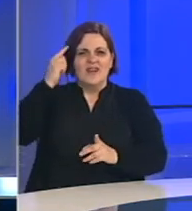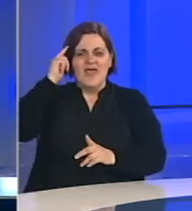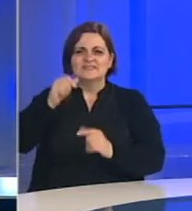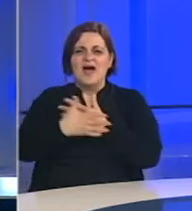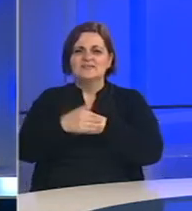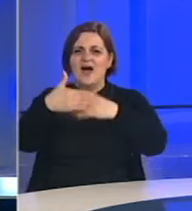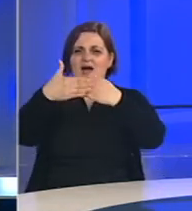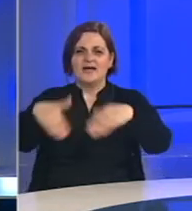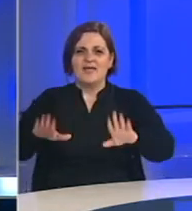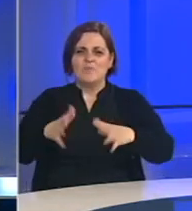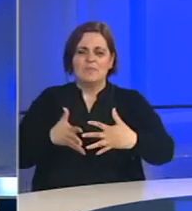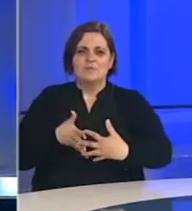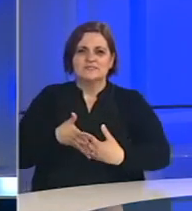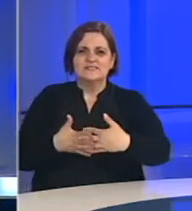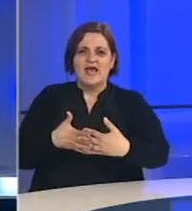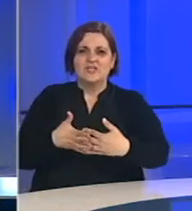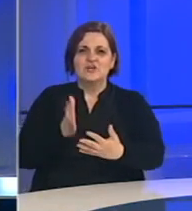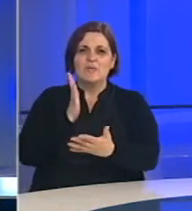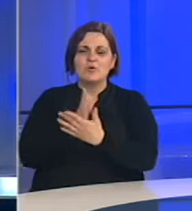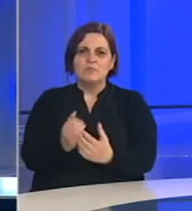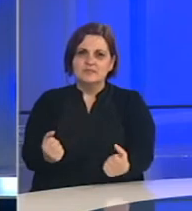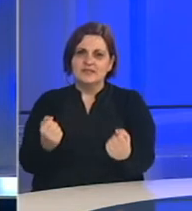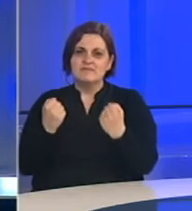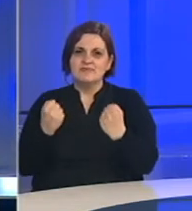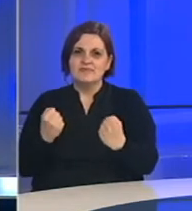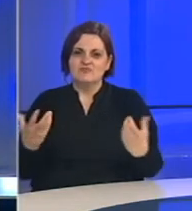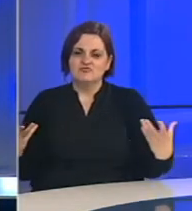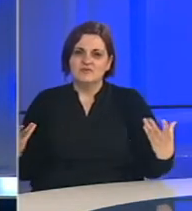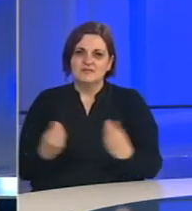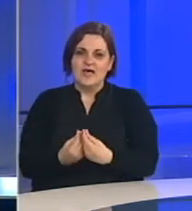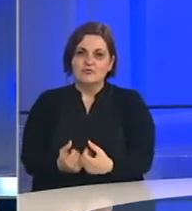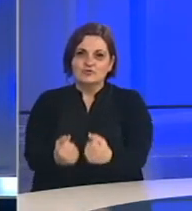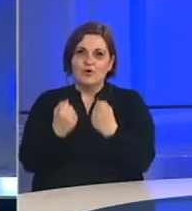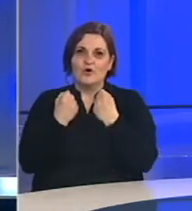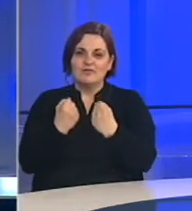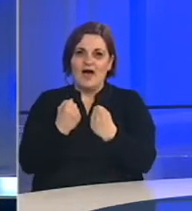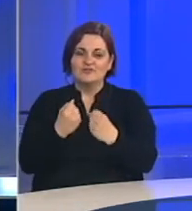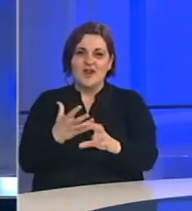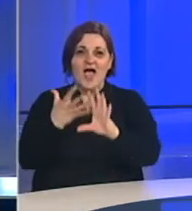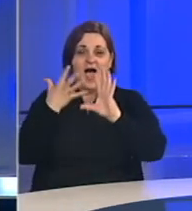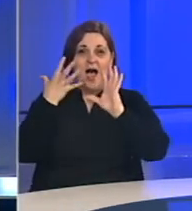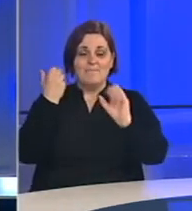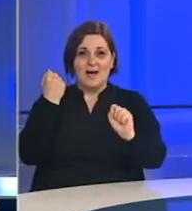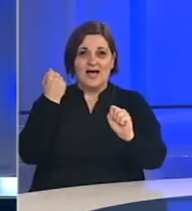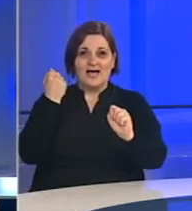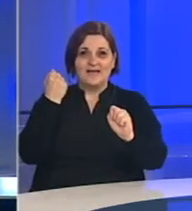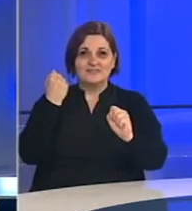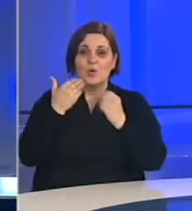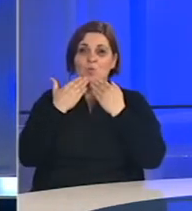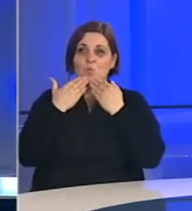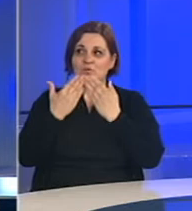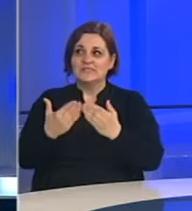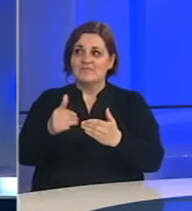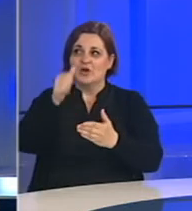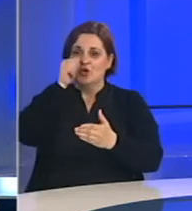moramo surađivati moramo biti jači i zajedno smo jači. Ambasadore uz zaholu što